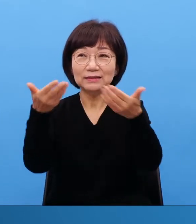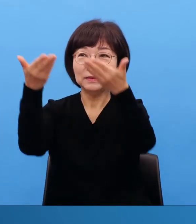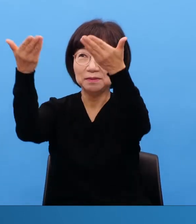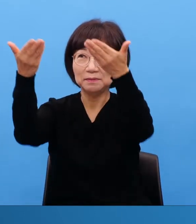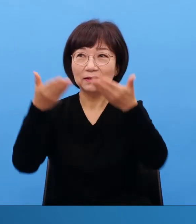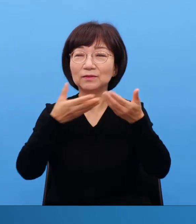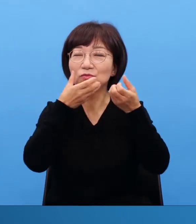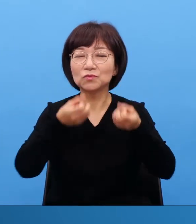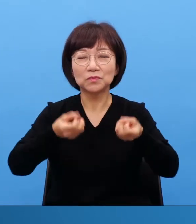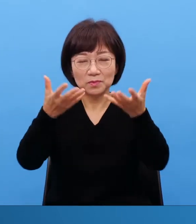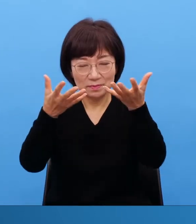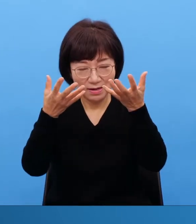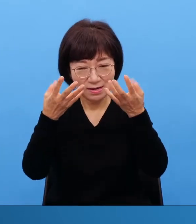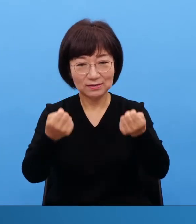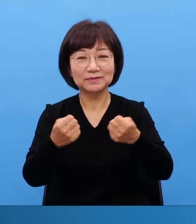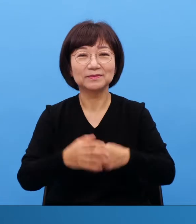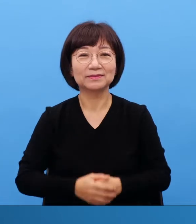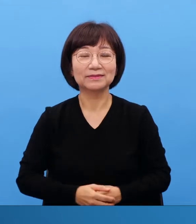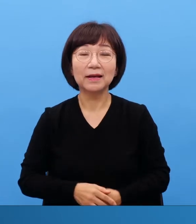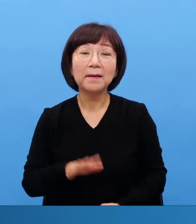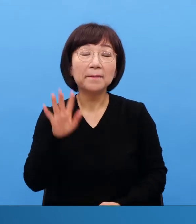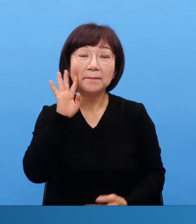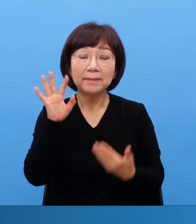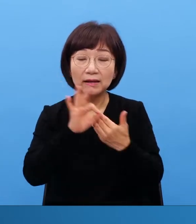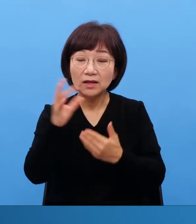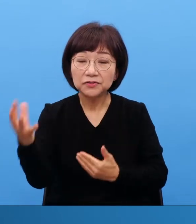만약에 이게 없었다 어떻게 되겠습니까